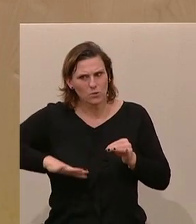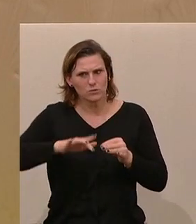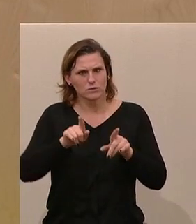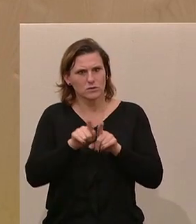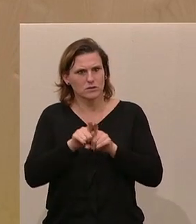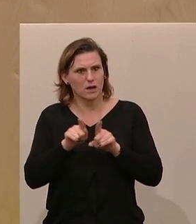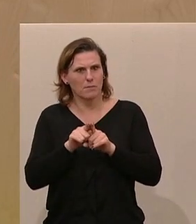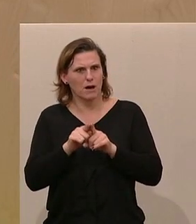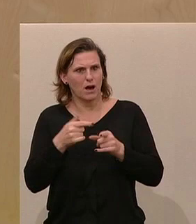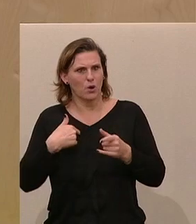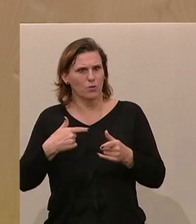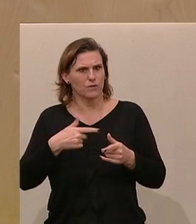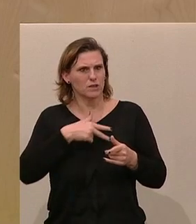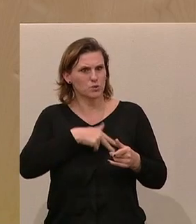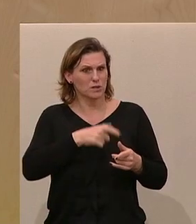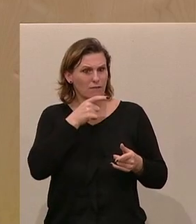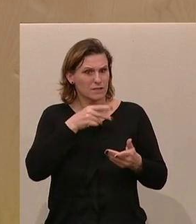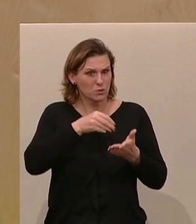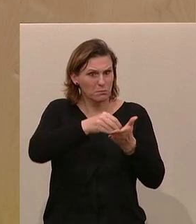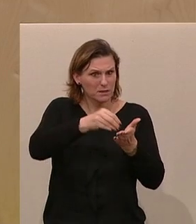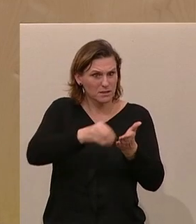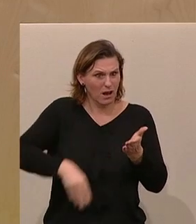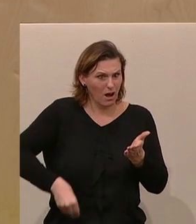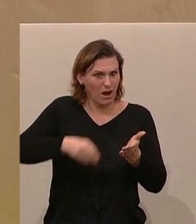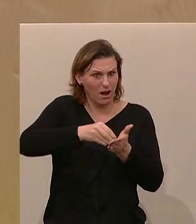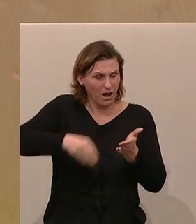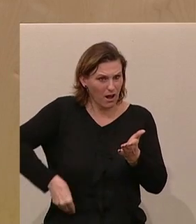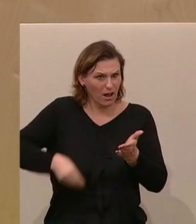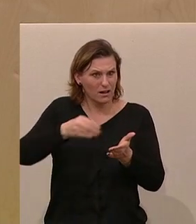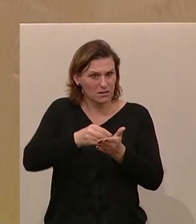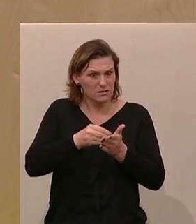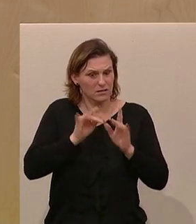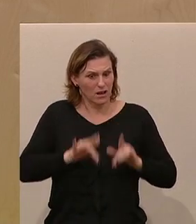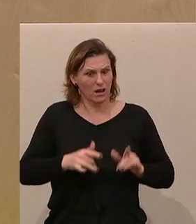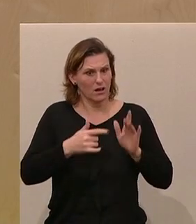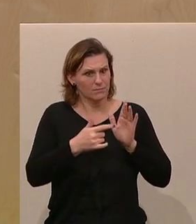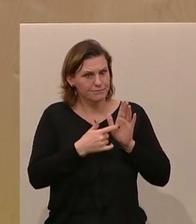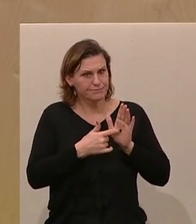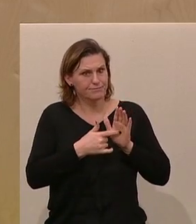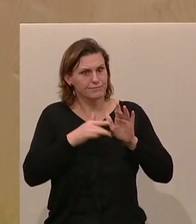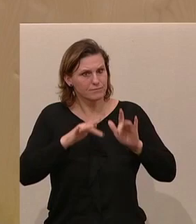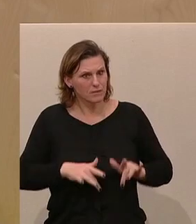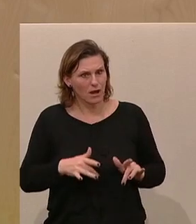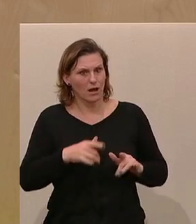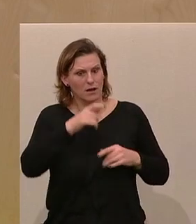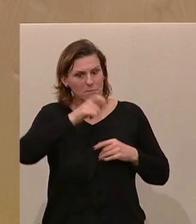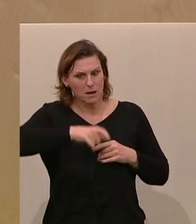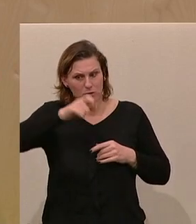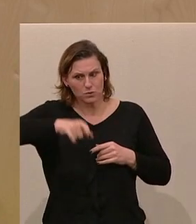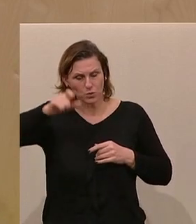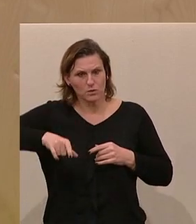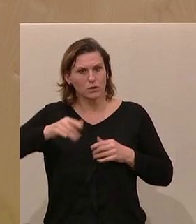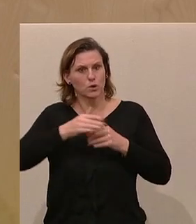Aber das wird von Beitragszahlern finanziert. Und diese Beitragszahler haben ein Anrecht darauf, dass jene Personen,